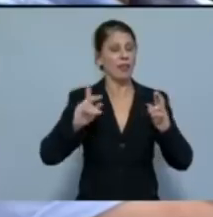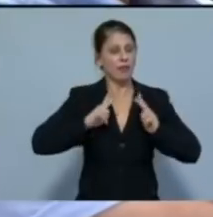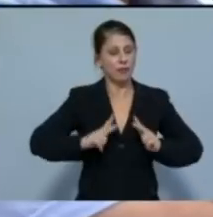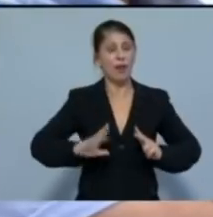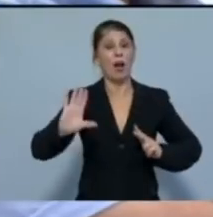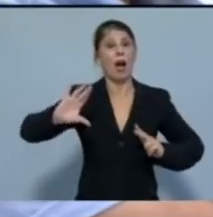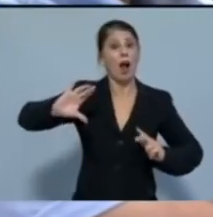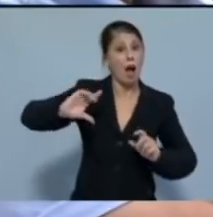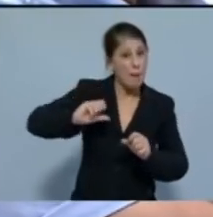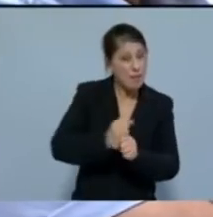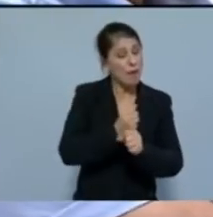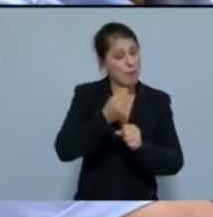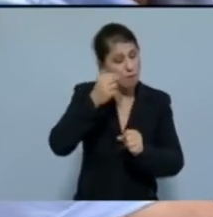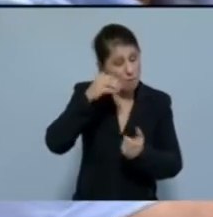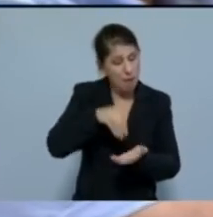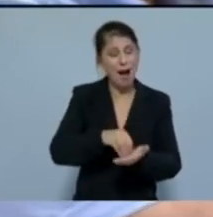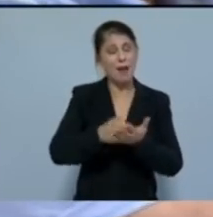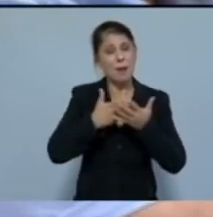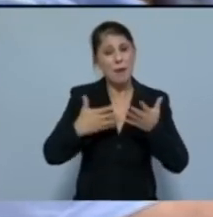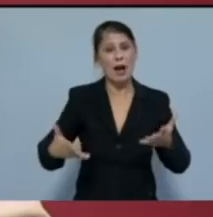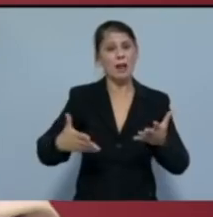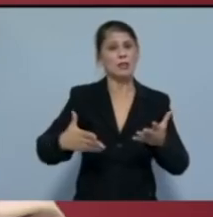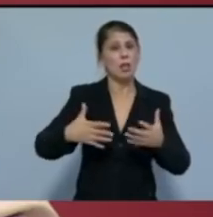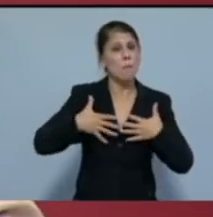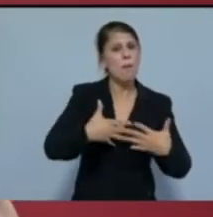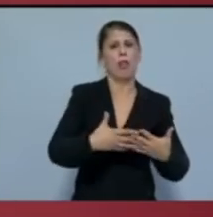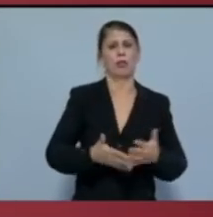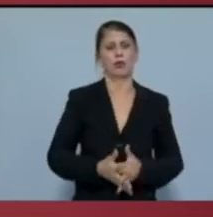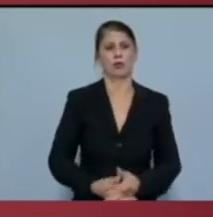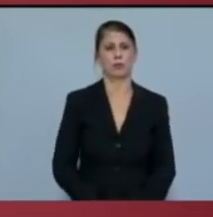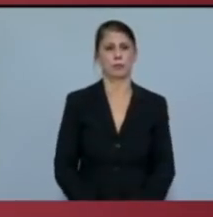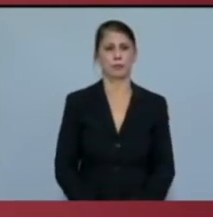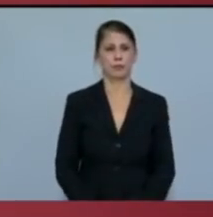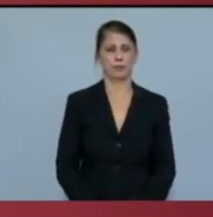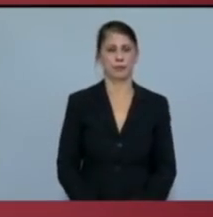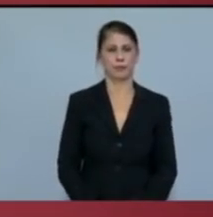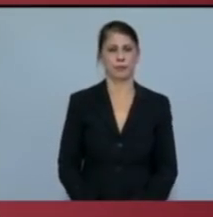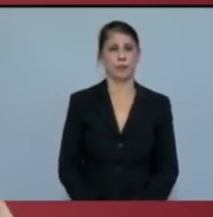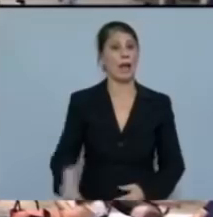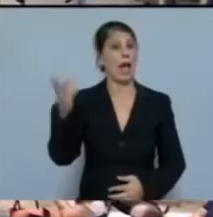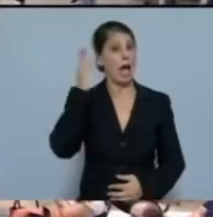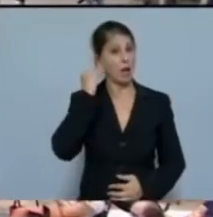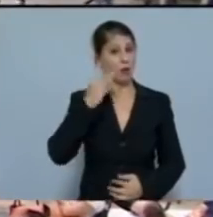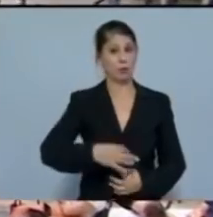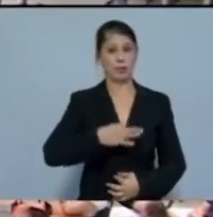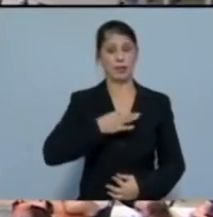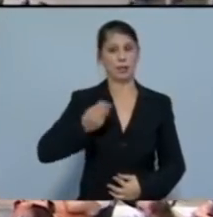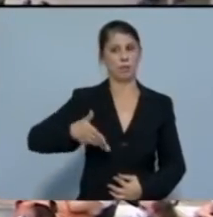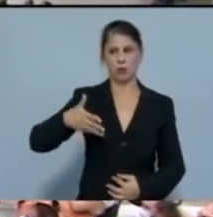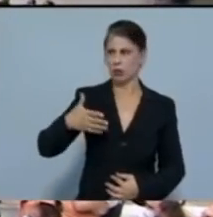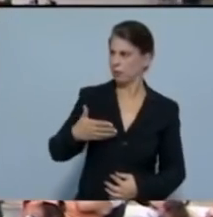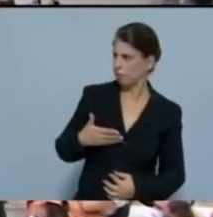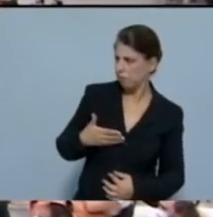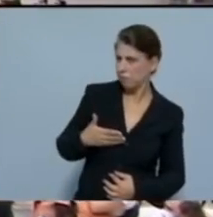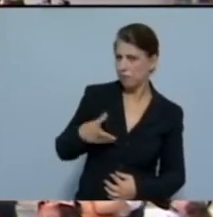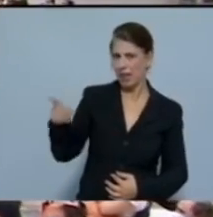επιμένουν με ακόμα μεγαλύτερη έμφαση. Ακούσαμε τον κύριο Μητσοτάκη, λες και νομίζει